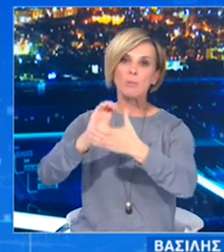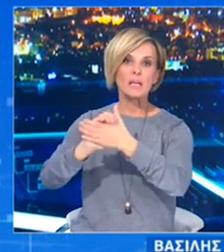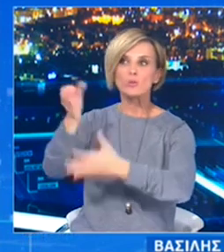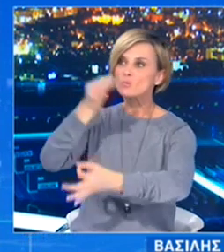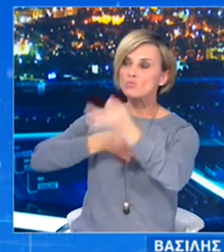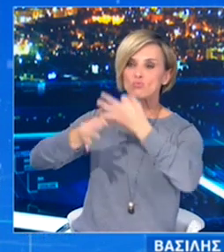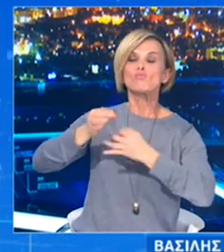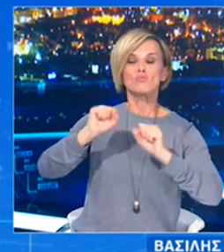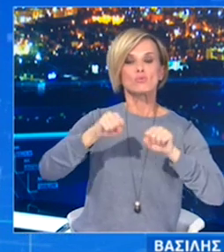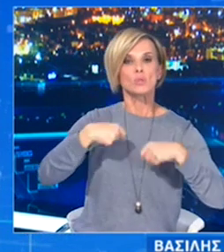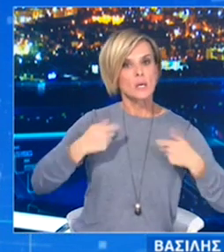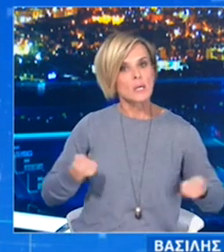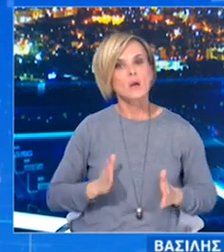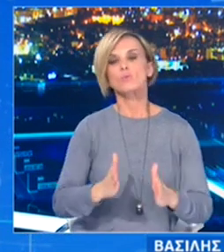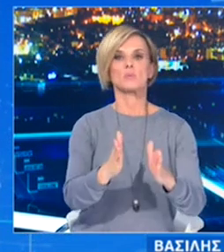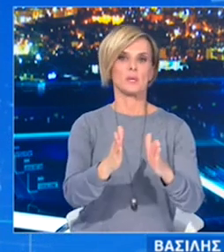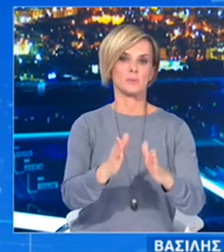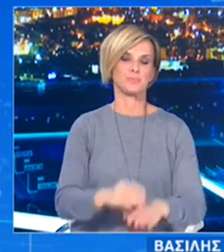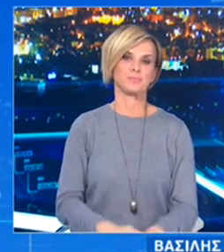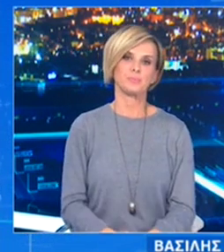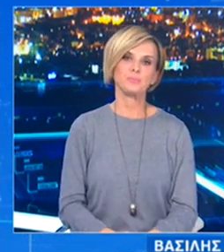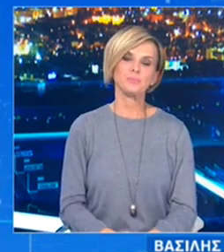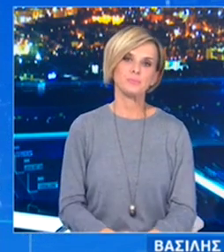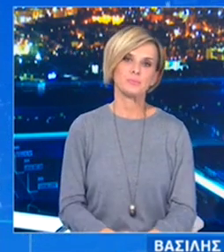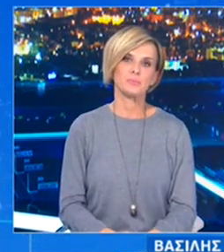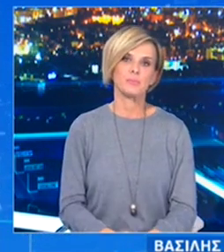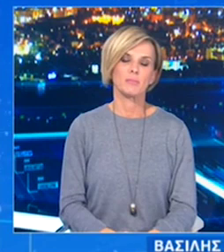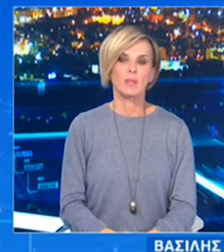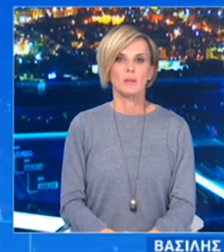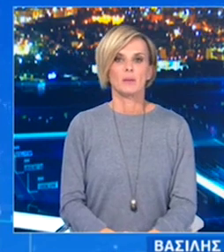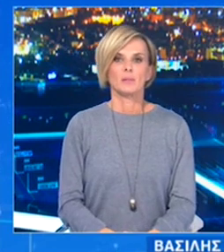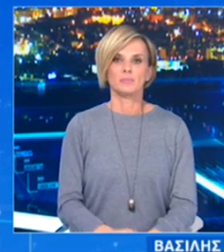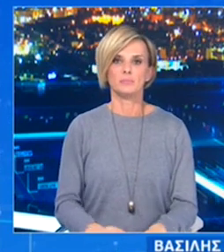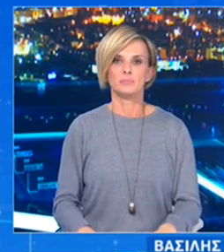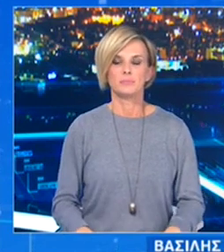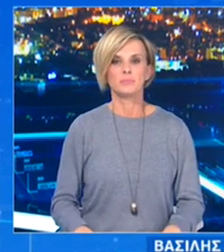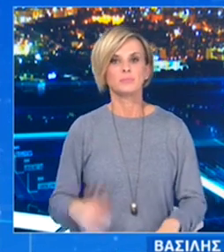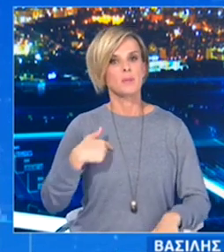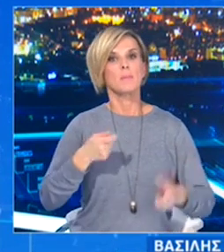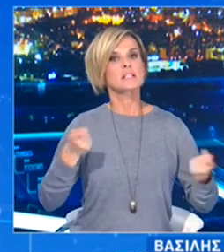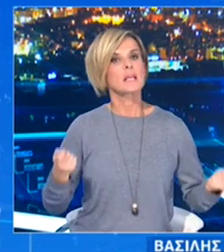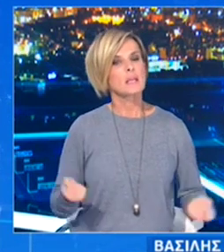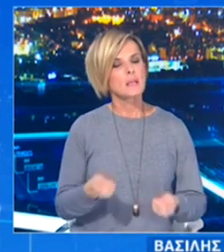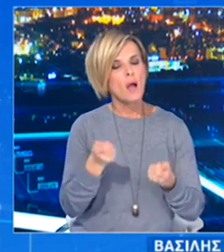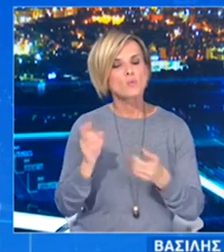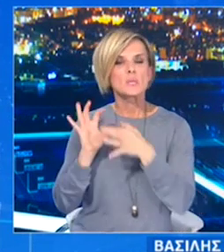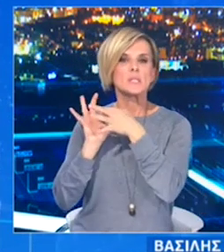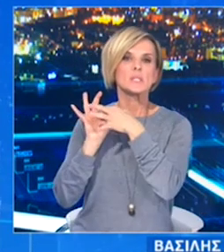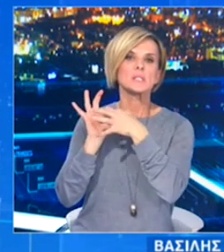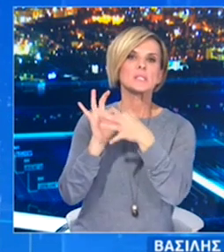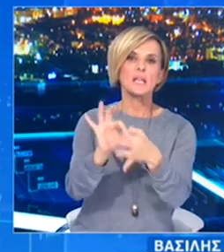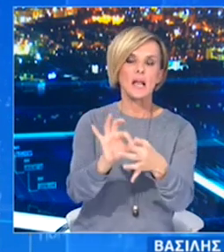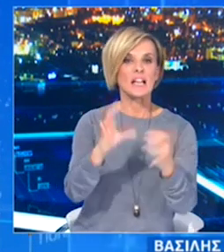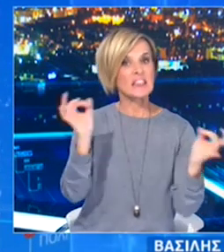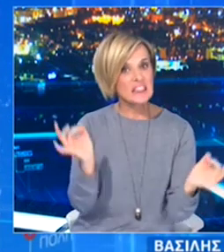τεστ και η στρατηγική μας προσαρμόζεται ανάλογα. Κάναμε, κάνουμε και θα συνεχίσουμε να κάνουμε και